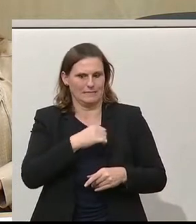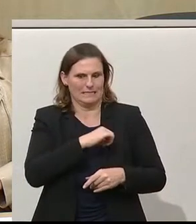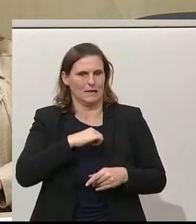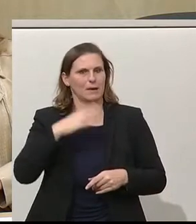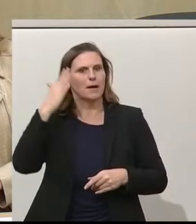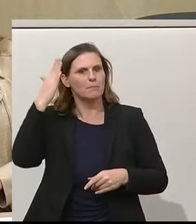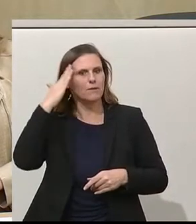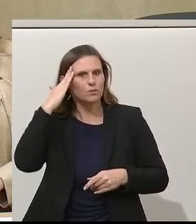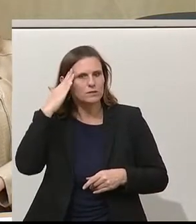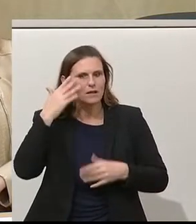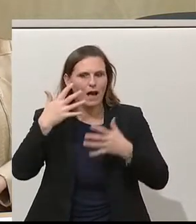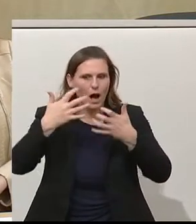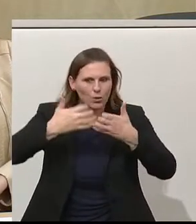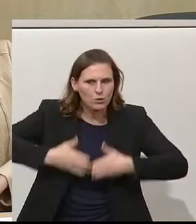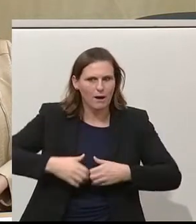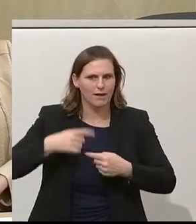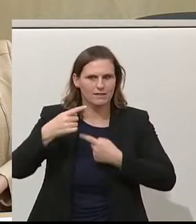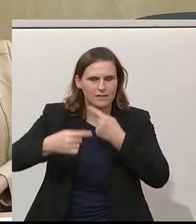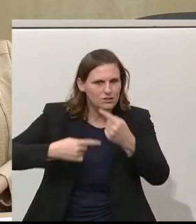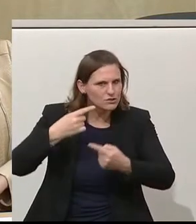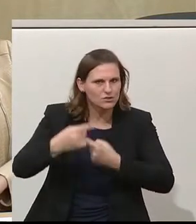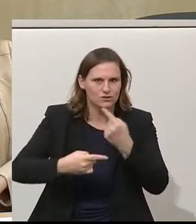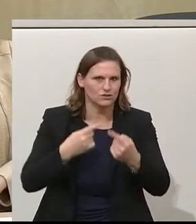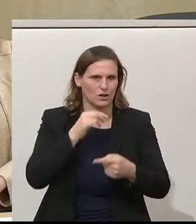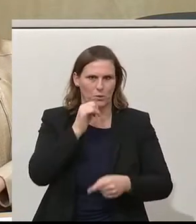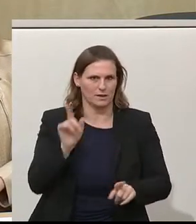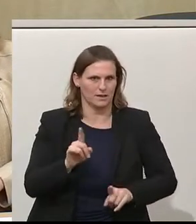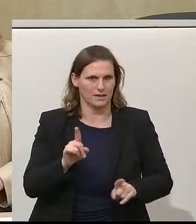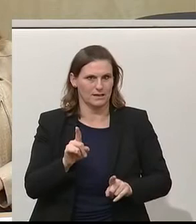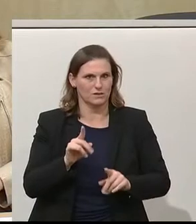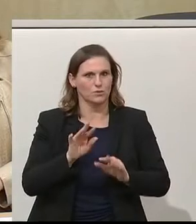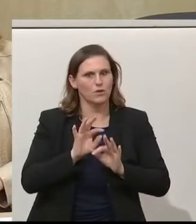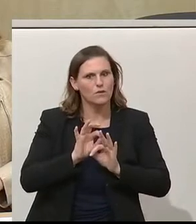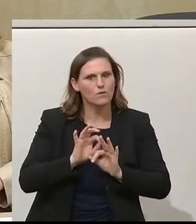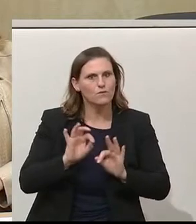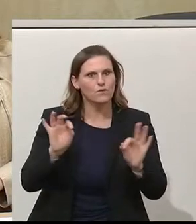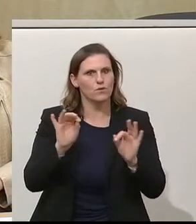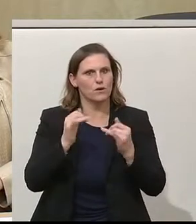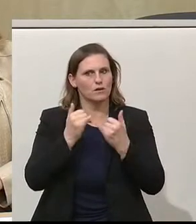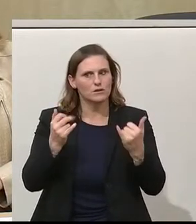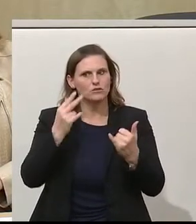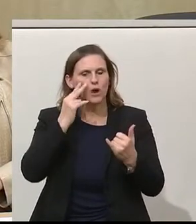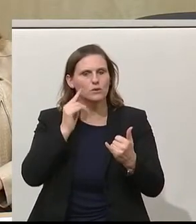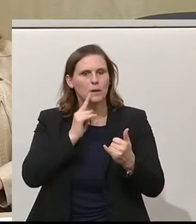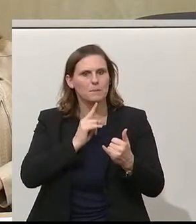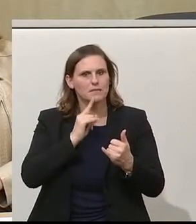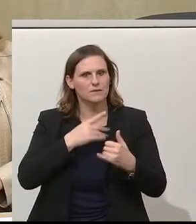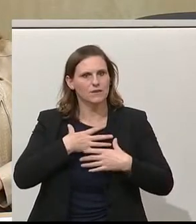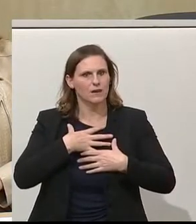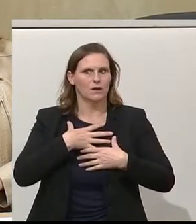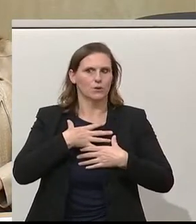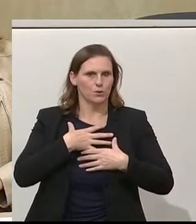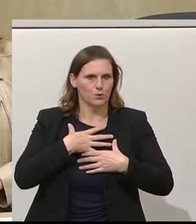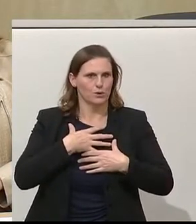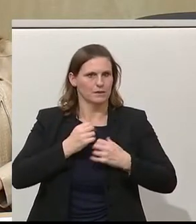kein Selbstzweck ist. Auch mir ist bewusst, dass es lediglich Mittel zum Zweck ist, um sich Handlungsspielräume zu erarbeiten,